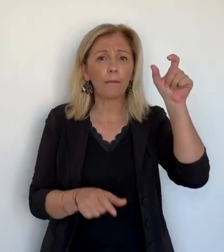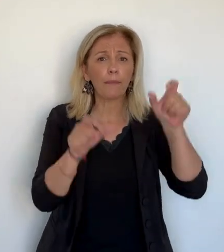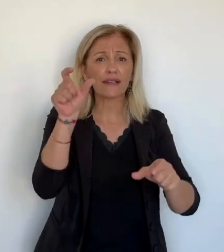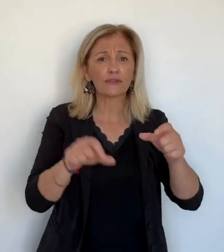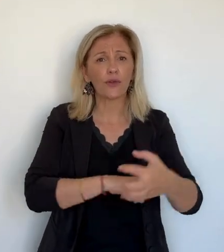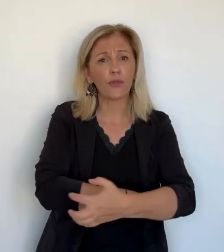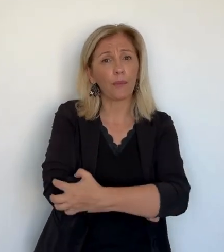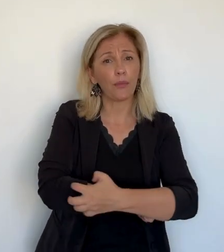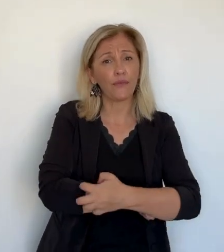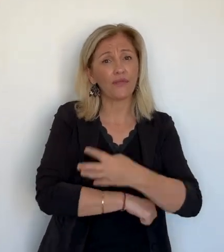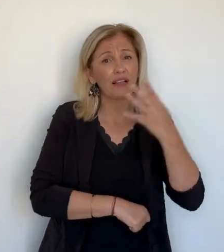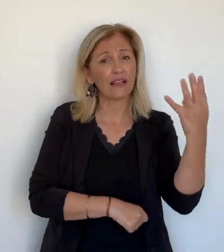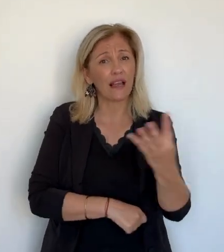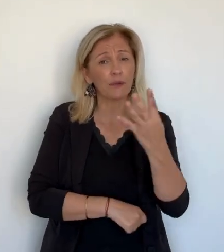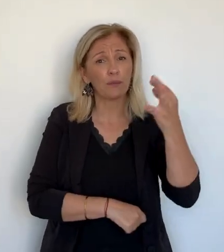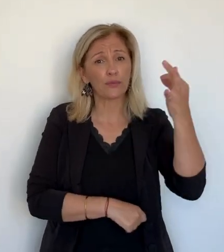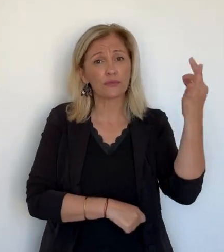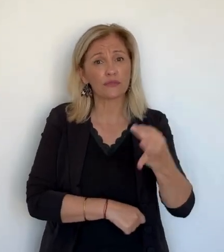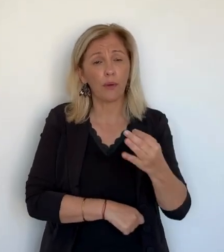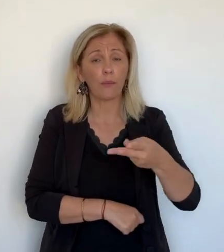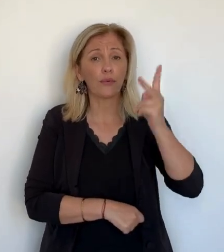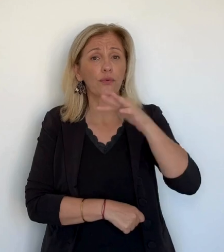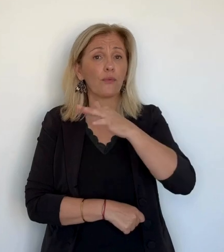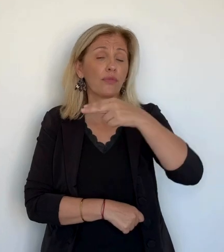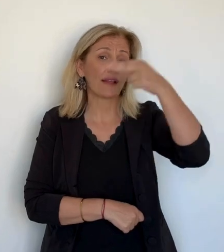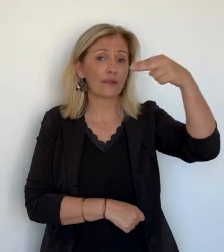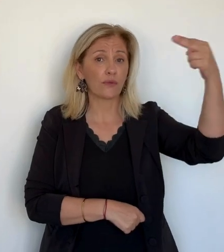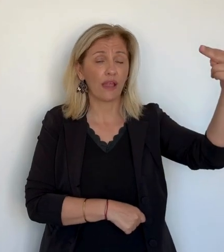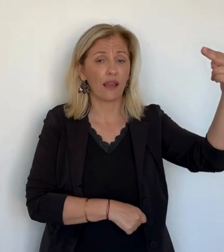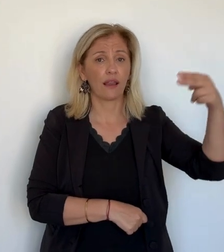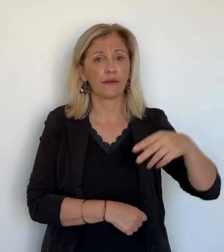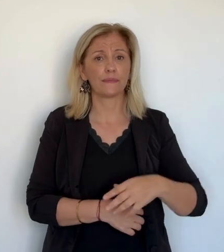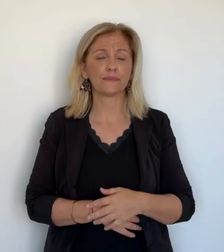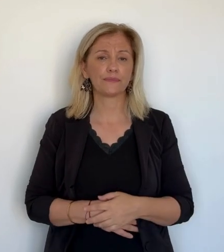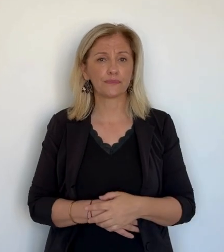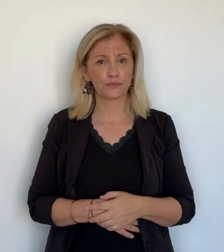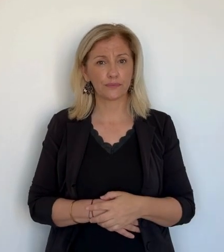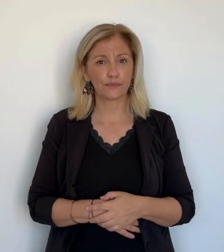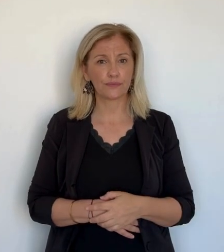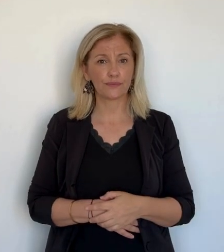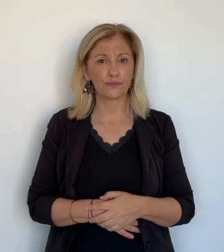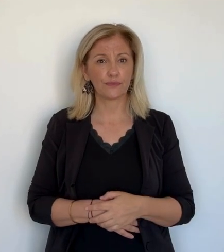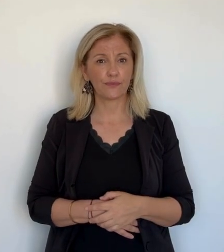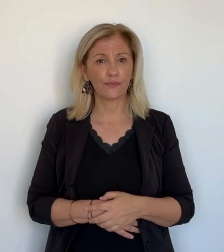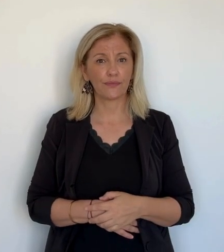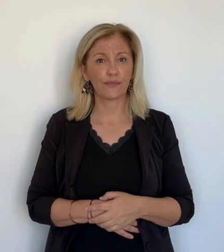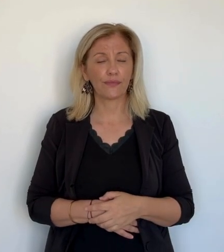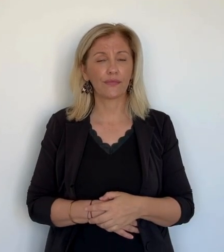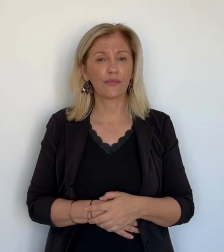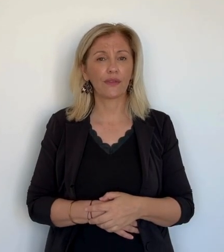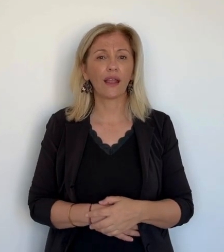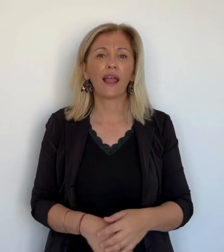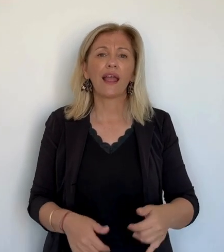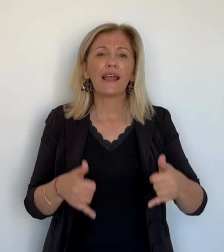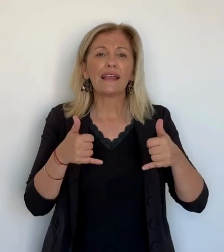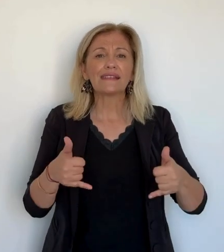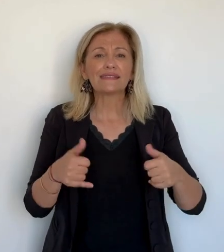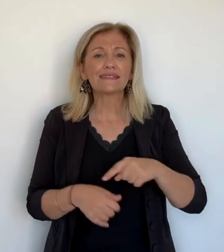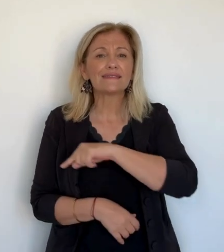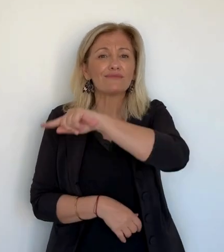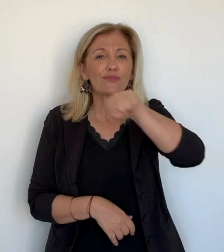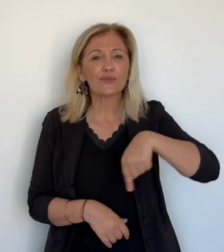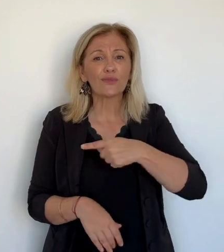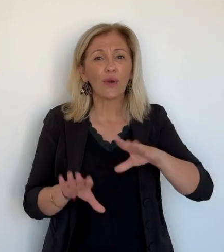nationale. Le découpage de cette circonscription correspond plus à de vieux équilibres politiques qu'à des bassins de vie,